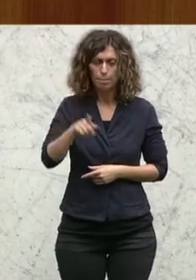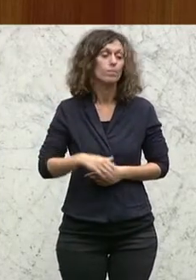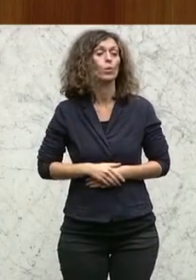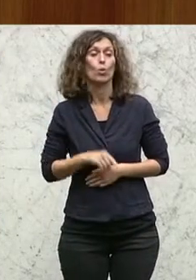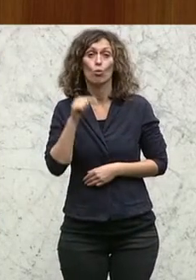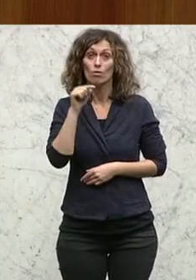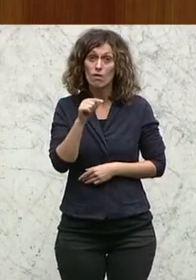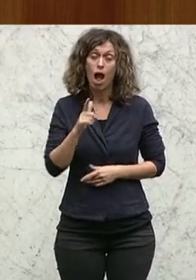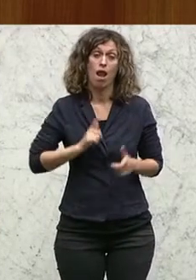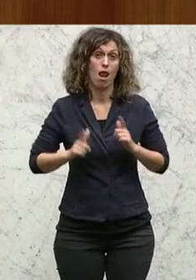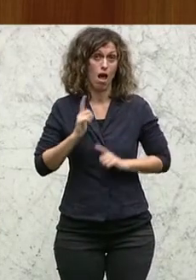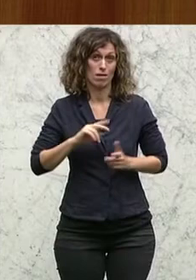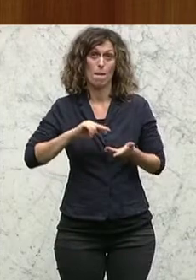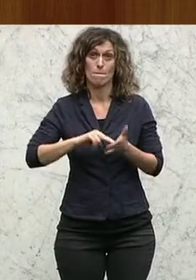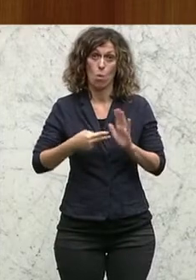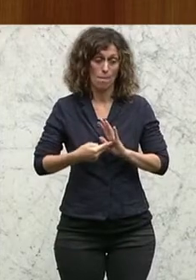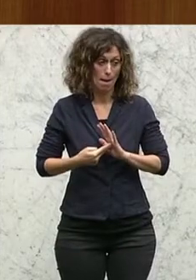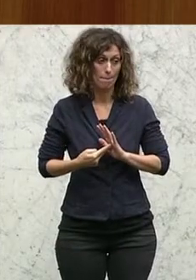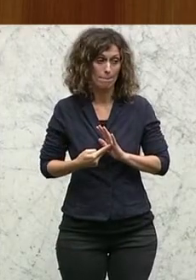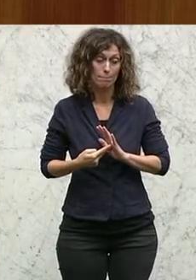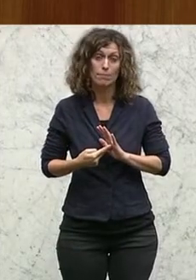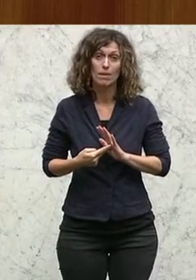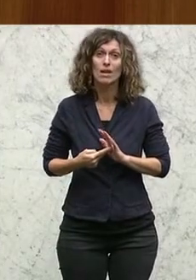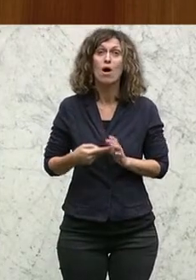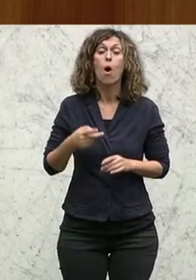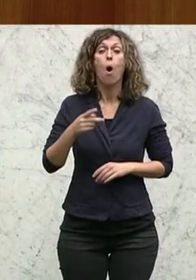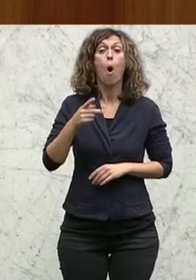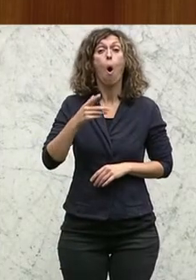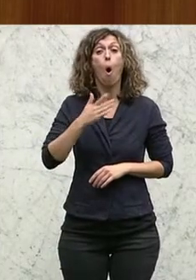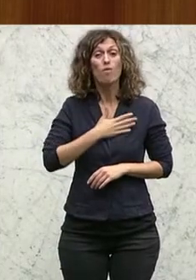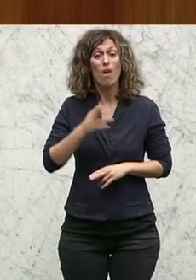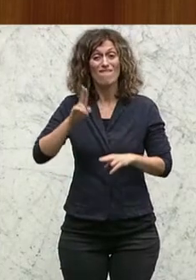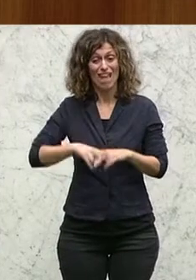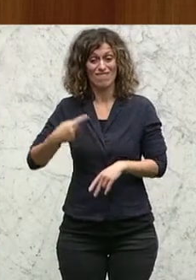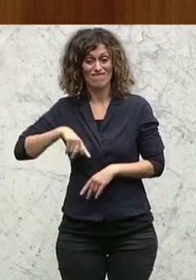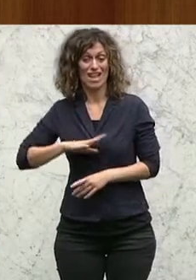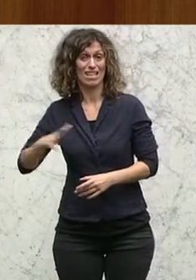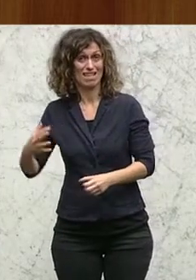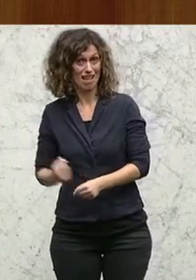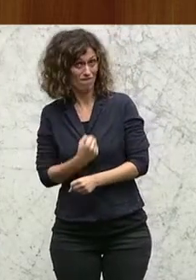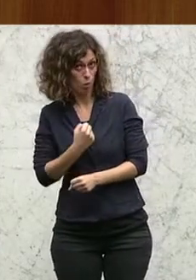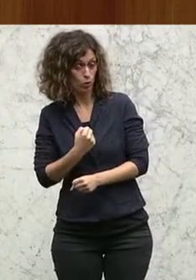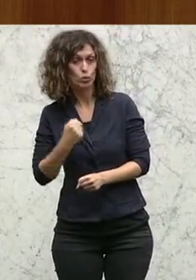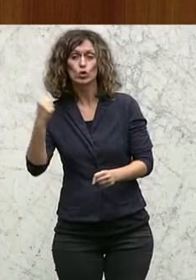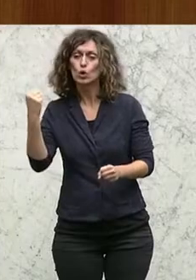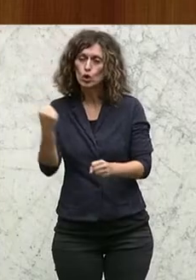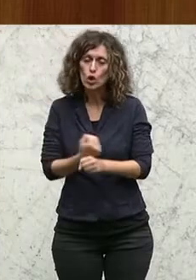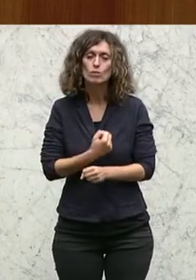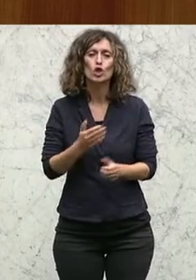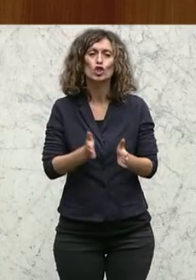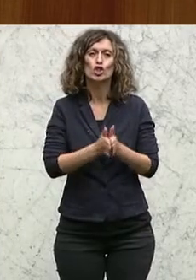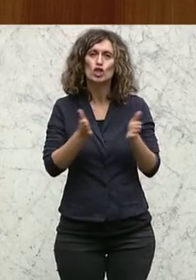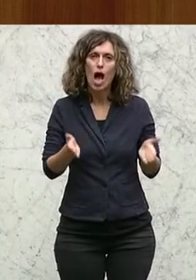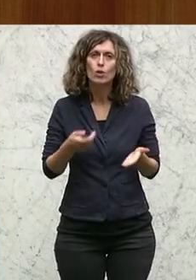Gottes das Problem gehabt, weil, auch wenn wir obsiegt hätten, wir den Schaden oder die Kosten des